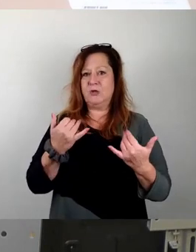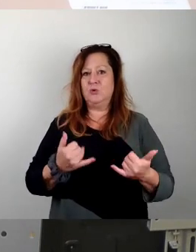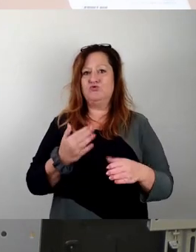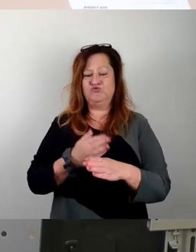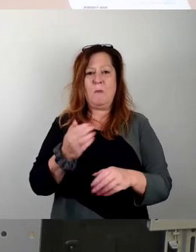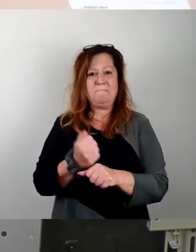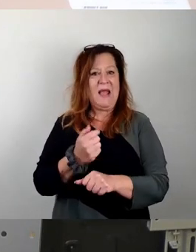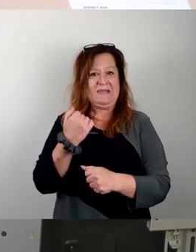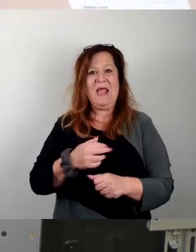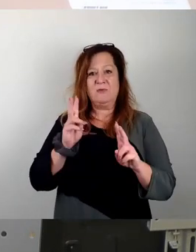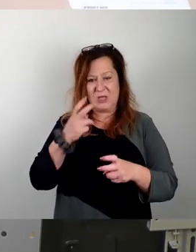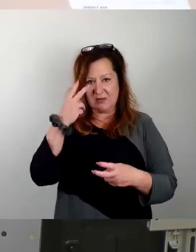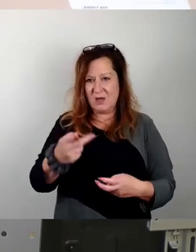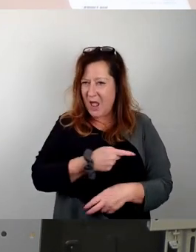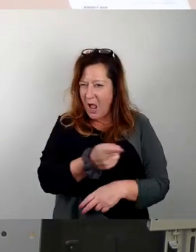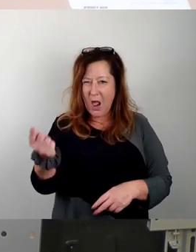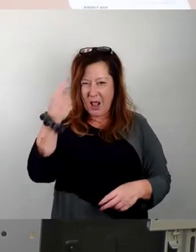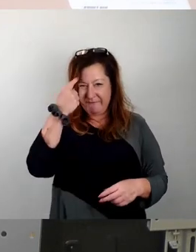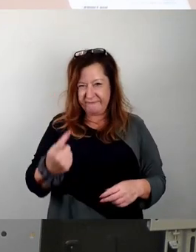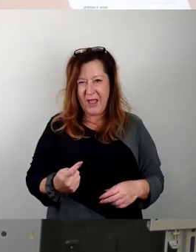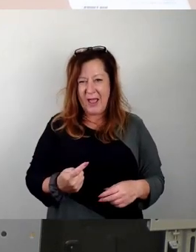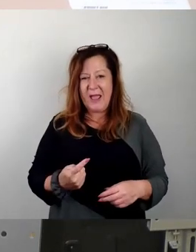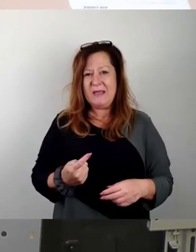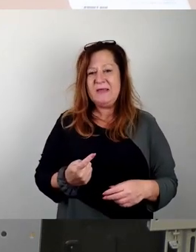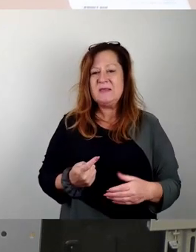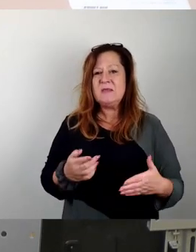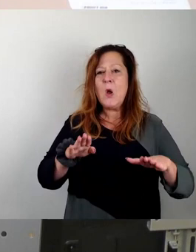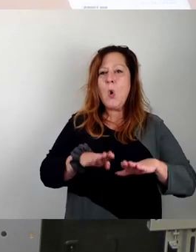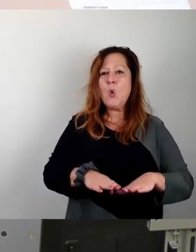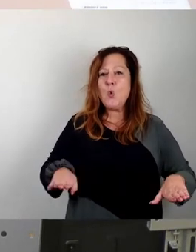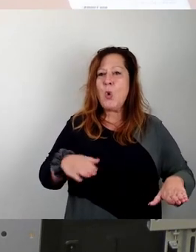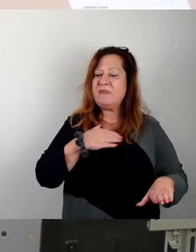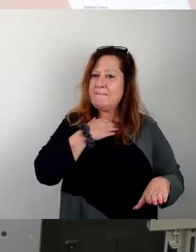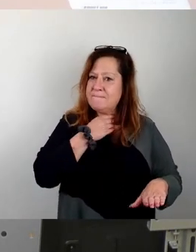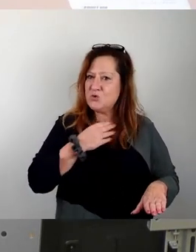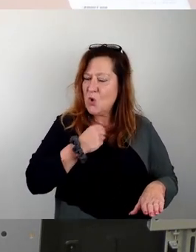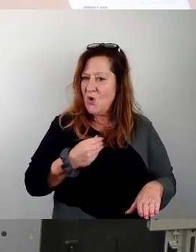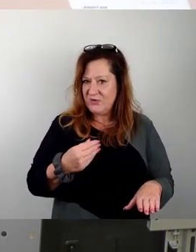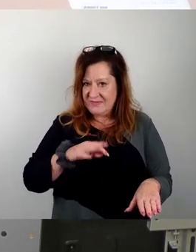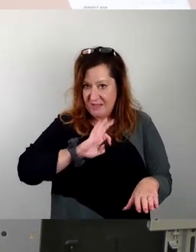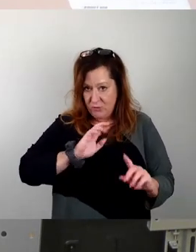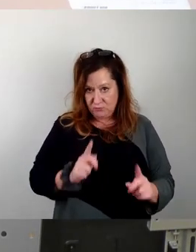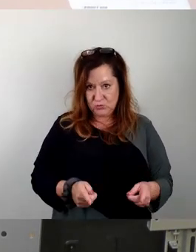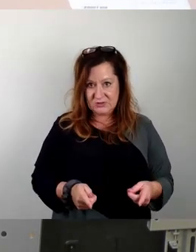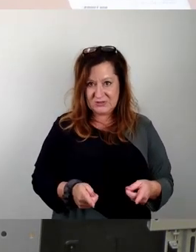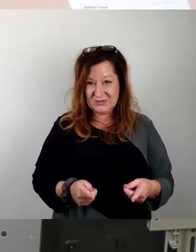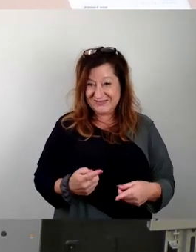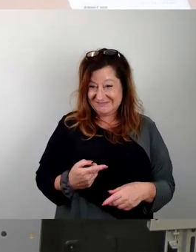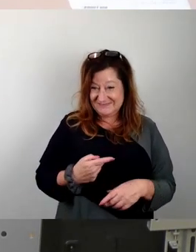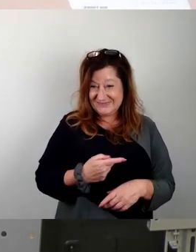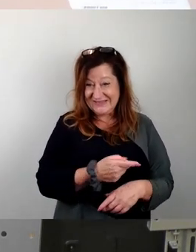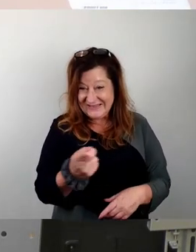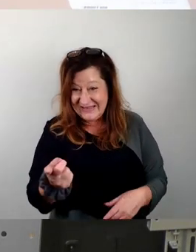Sie alle wissen, dass nach den Grundbedürfnissen Bedürfnisse erfüllt werden wollen, die Sie und ich